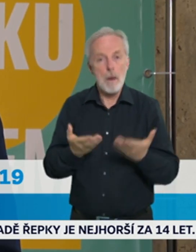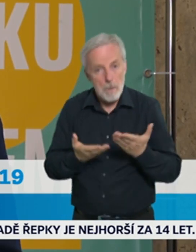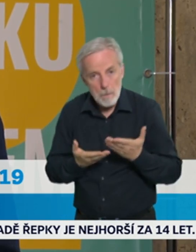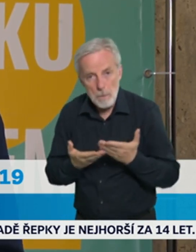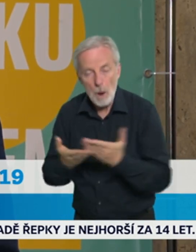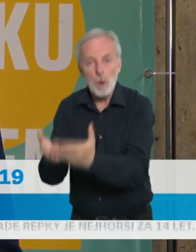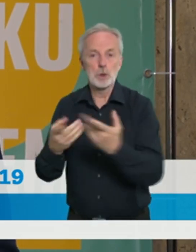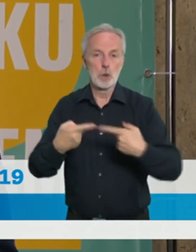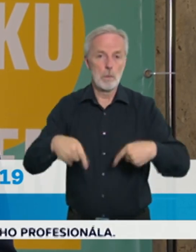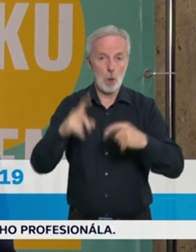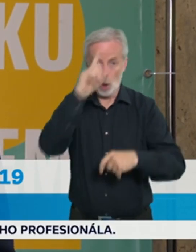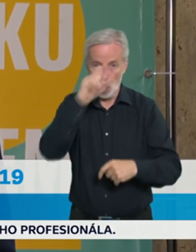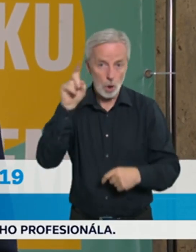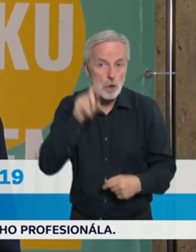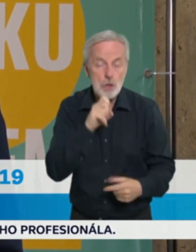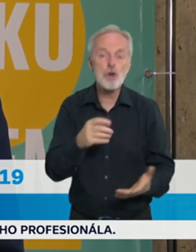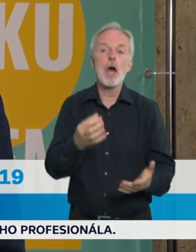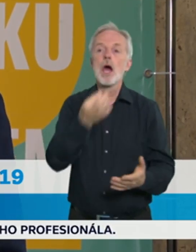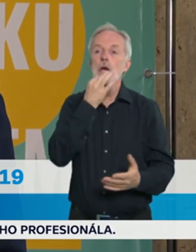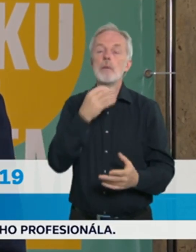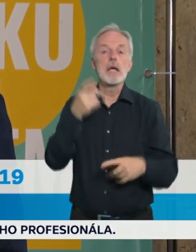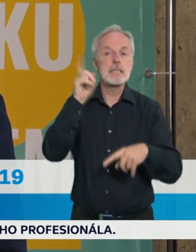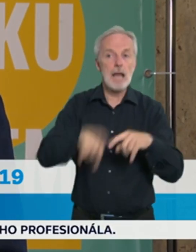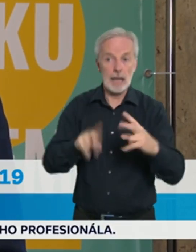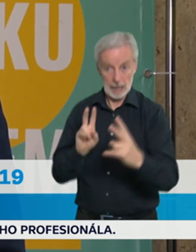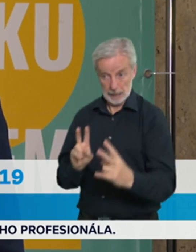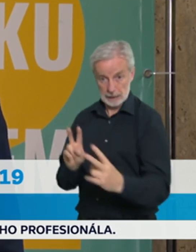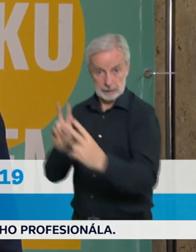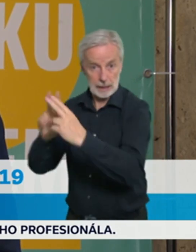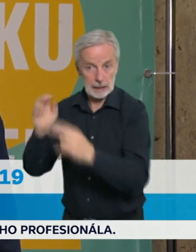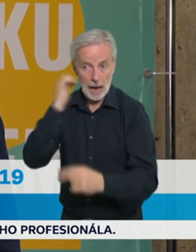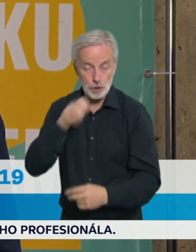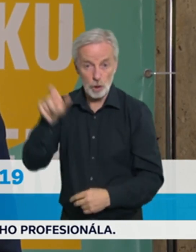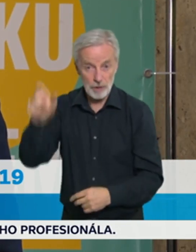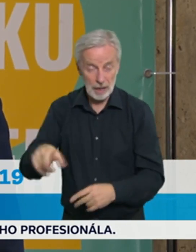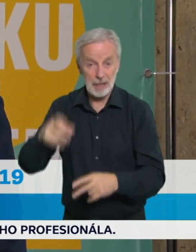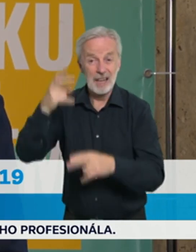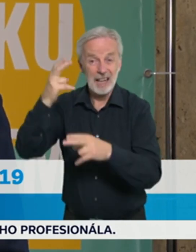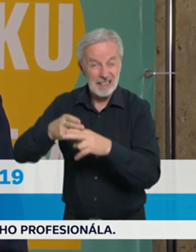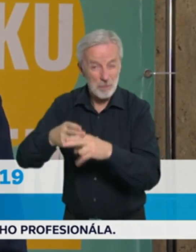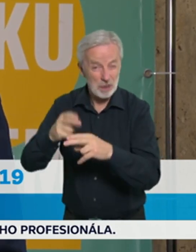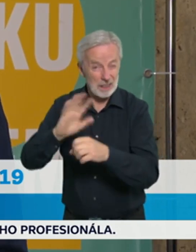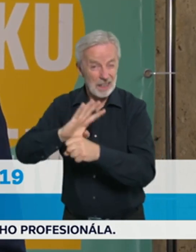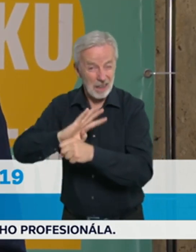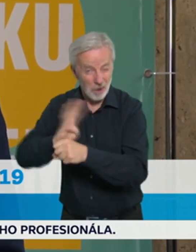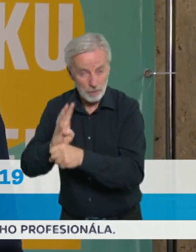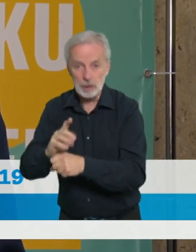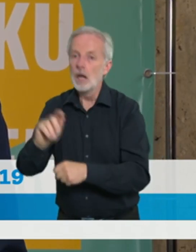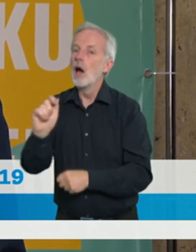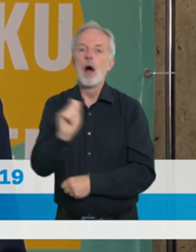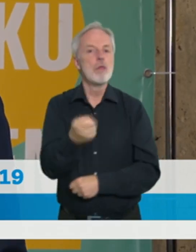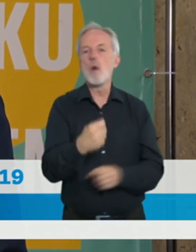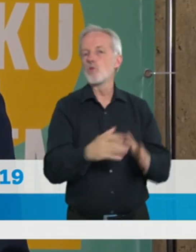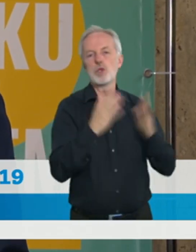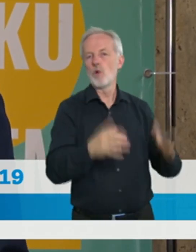kontaktu nebo kontaktu s pozitivním být celý 14 dní v karanténě a mohli tedy ukončit po 7 dnech